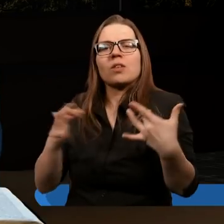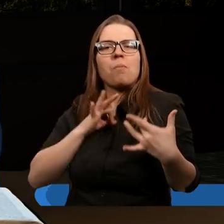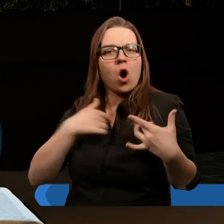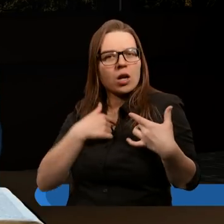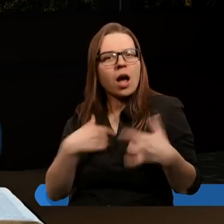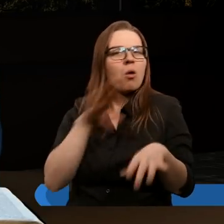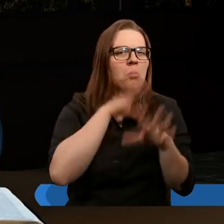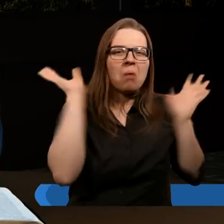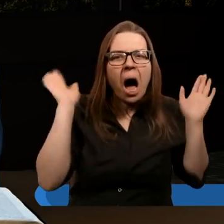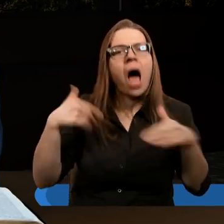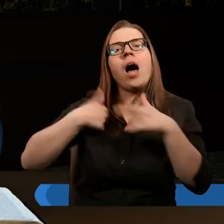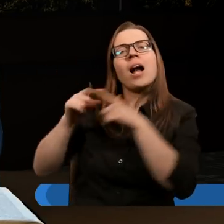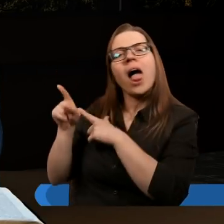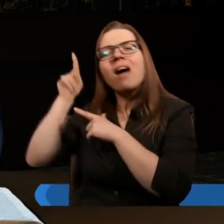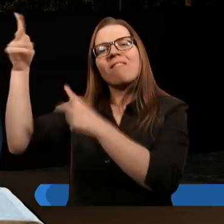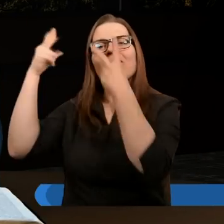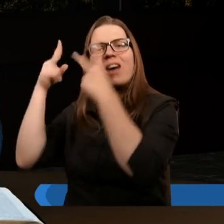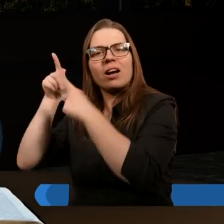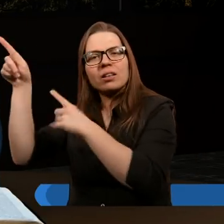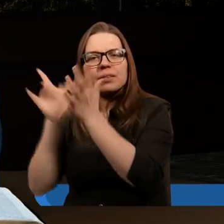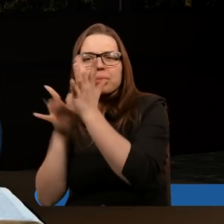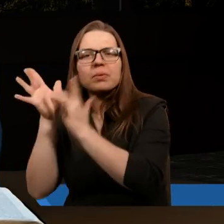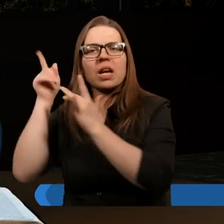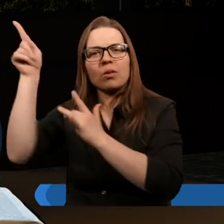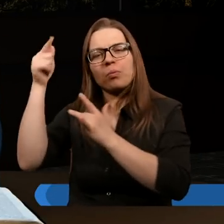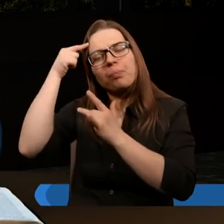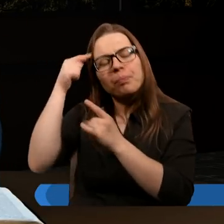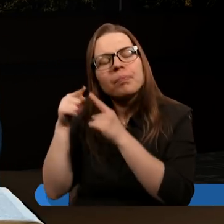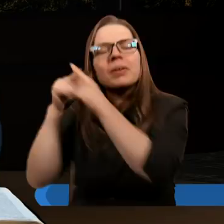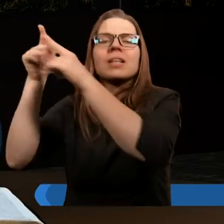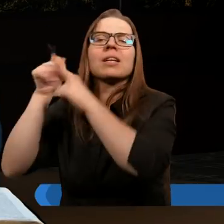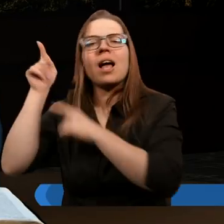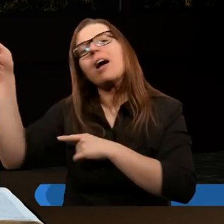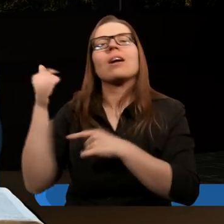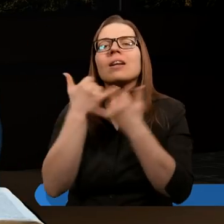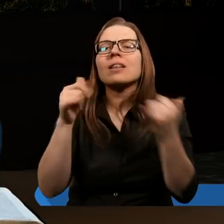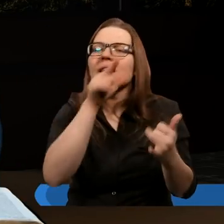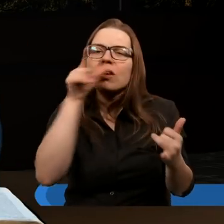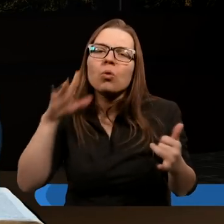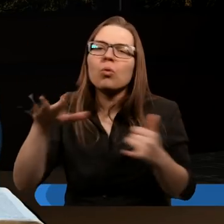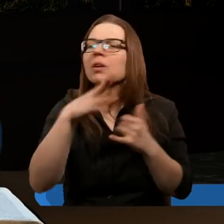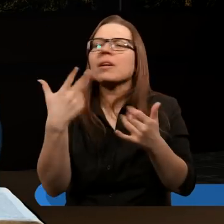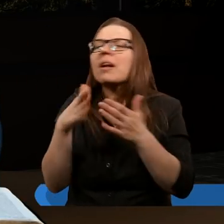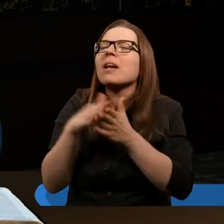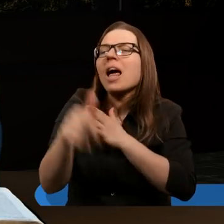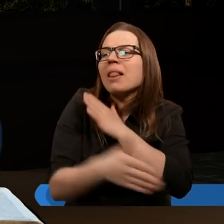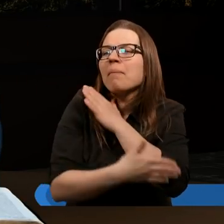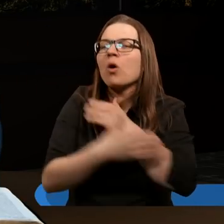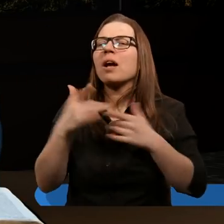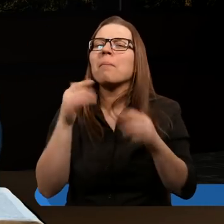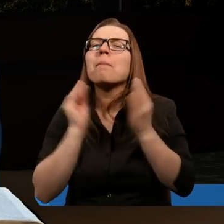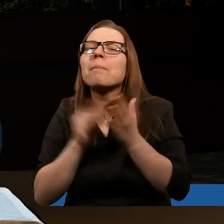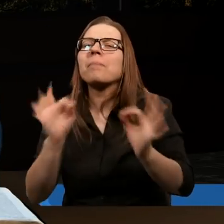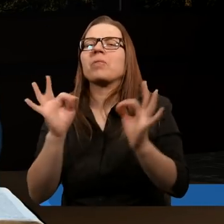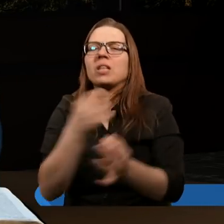za wiarę. Pomóż nam być taką dobrą księgą, dla innych ludzi, by zobaczyli na czym polega praktyczne